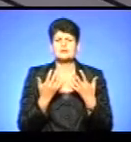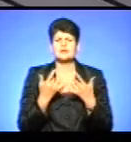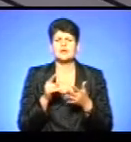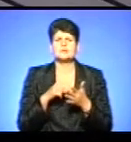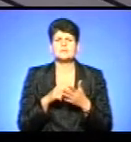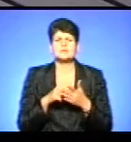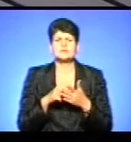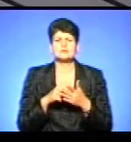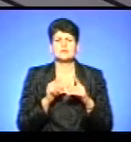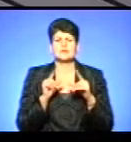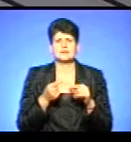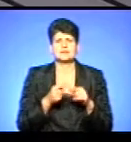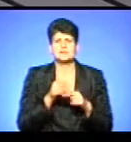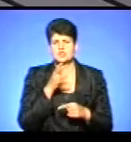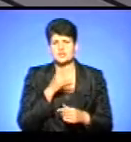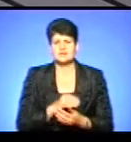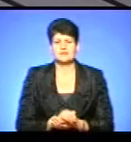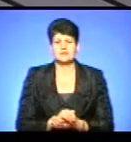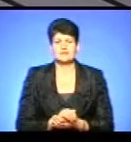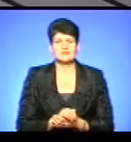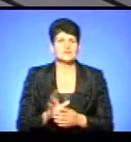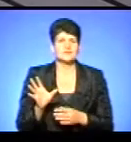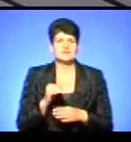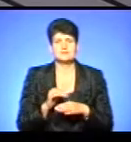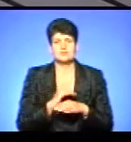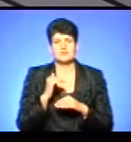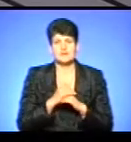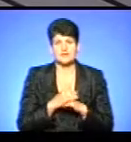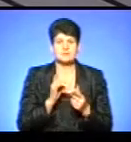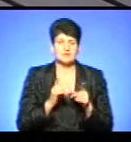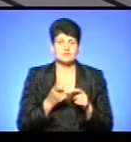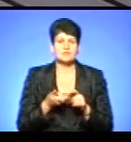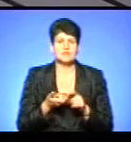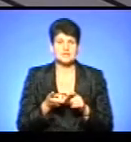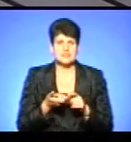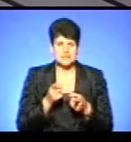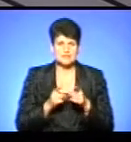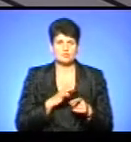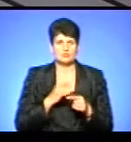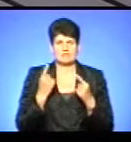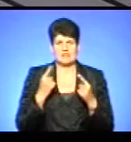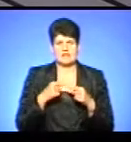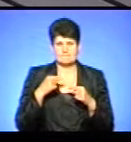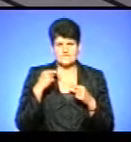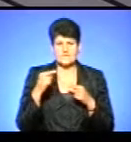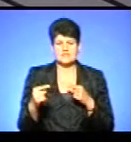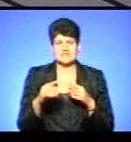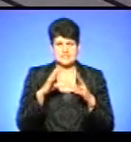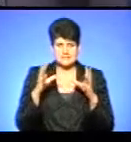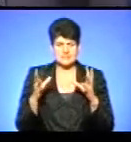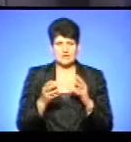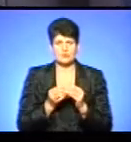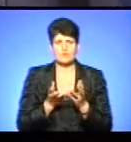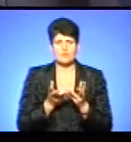проїхали за цей час? Всім добрий вечір. Насправді, дійсно, дуже велика була відстані. Ми проїхали, взагальному ми так